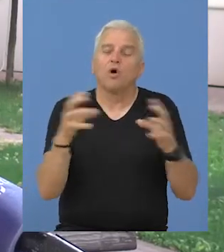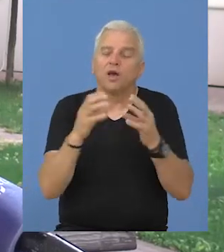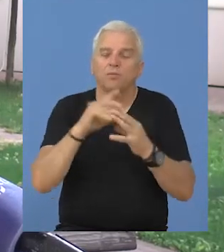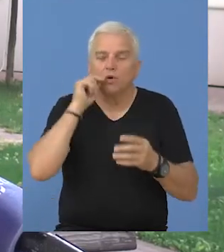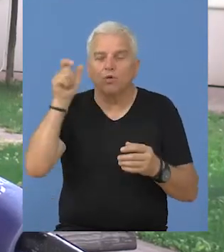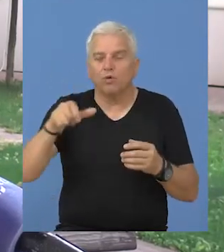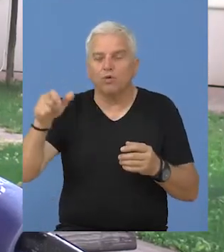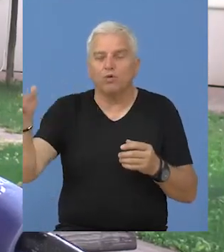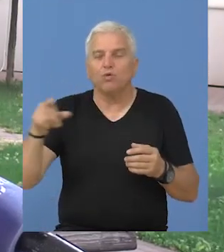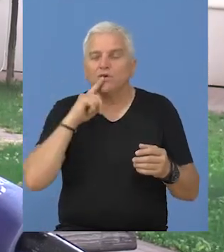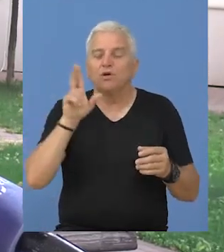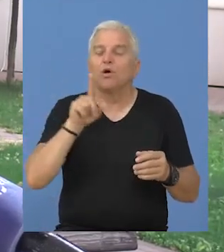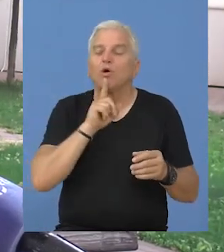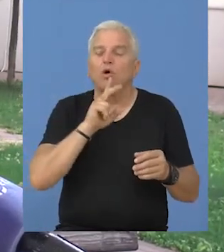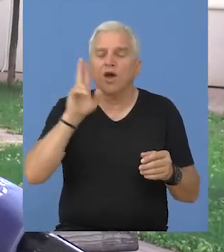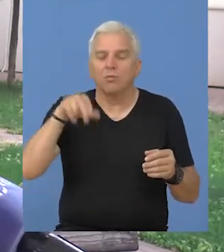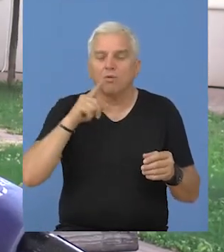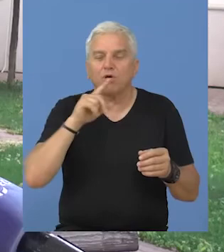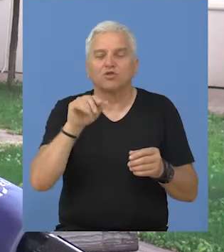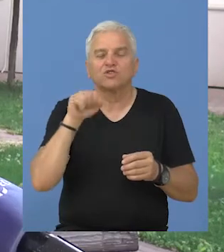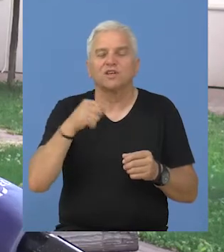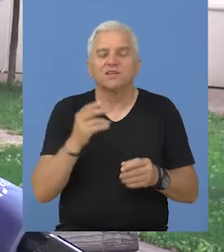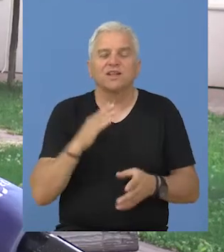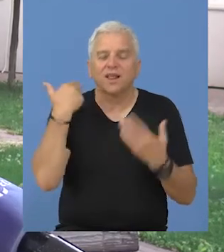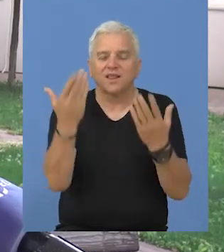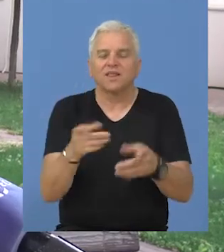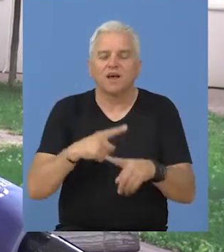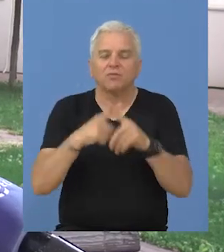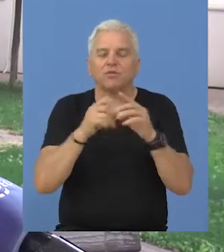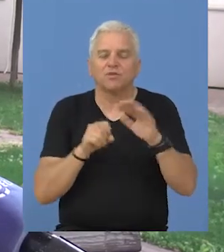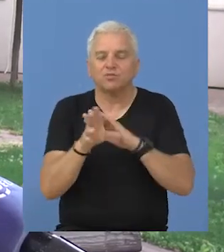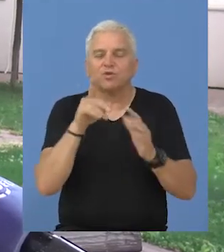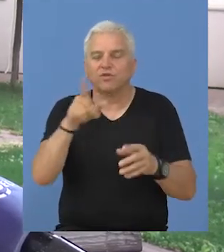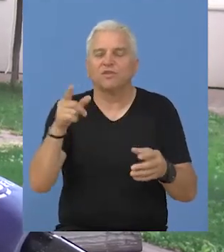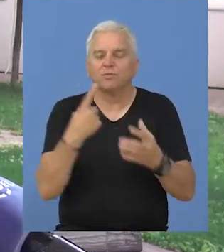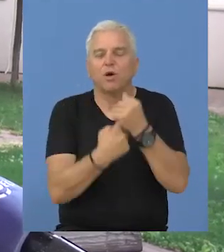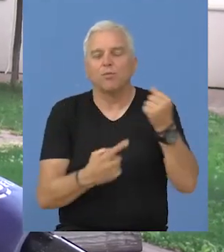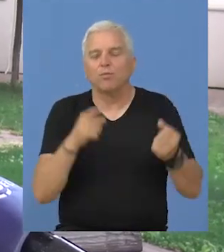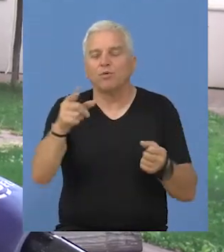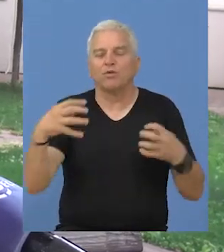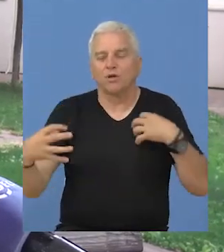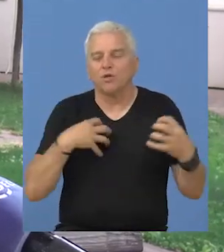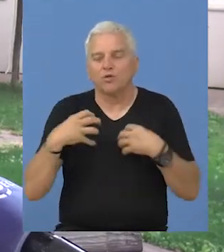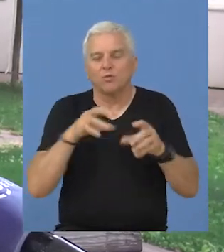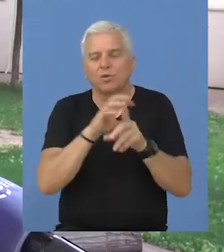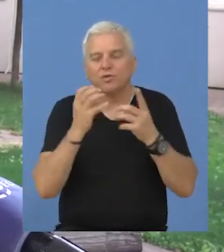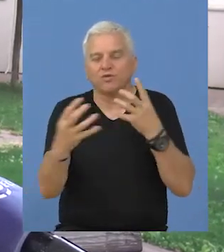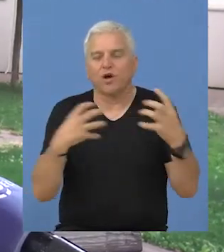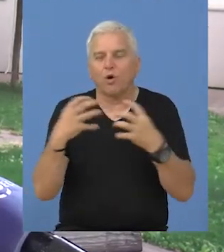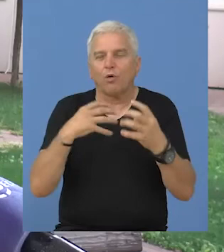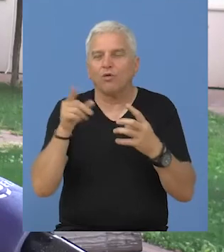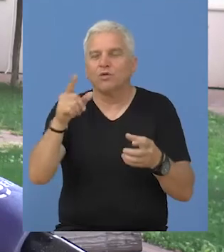ekipu ljudi, koja može da doprinese realizaciju i ovog poslednjeg